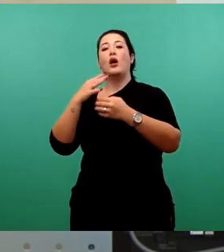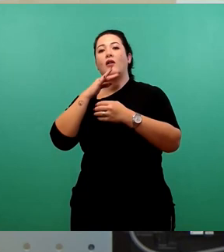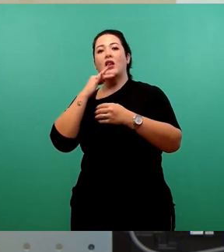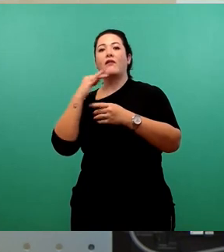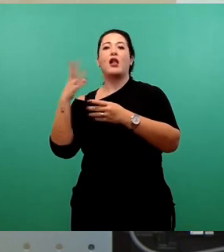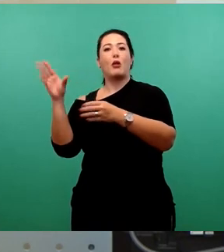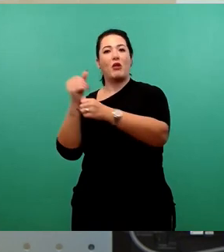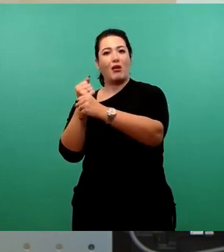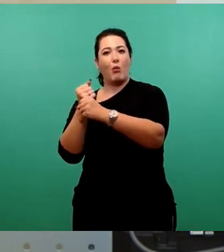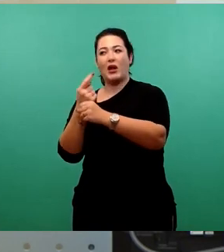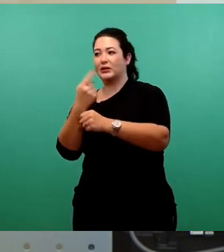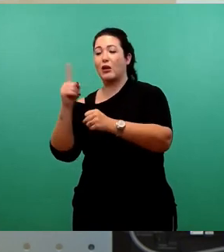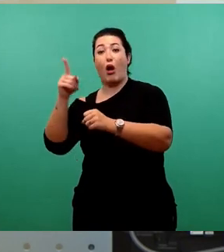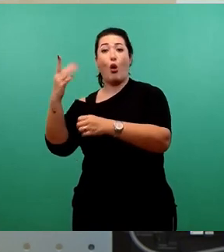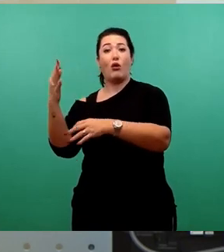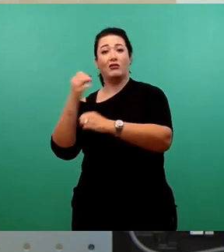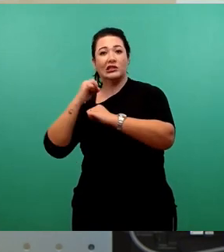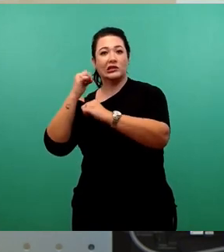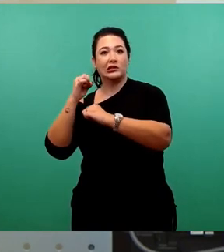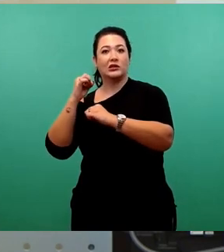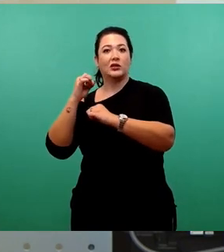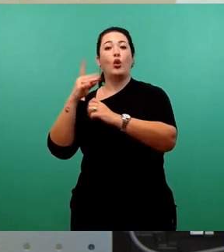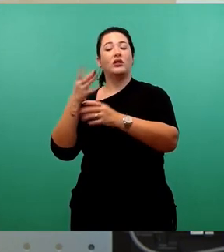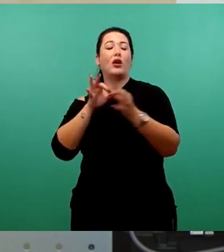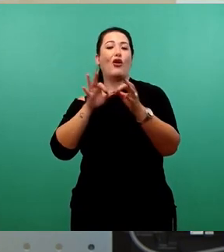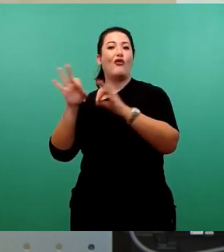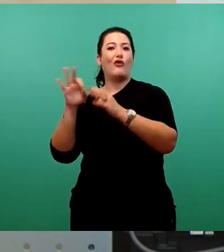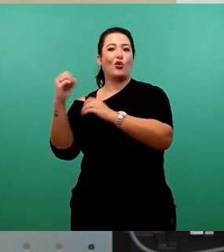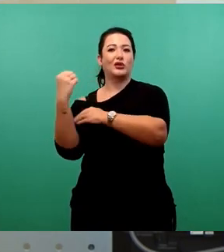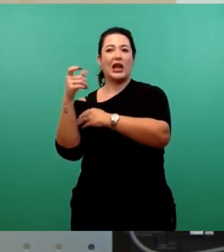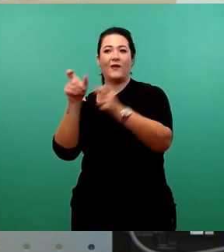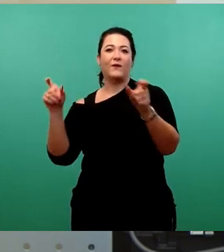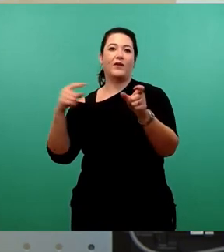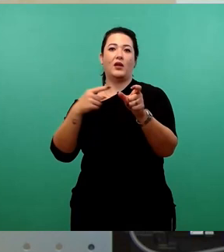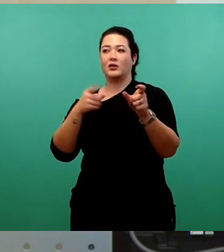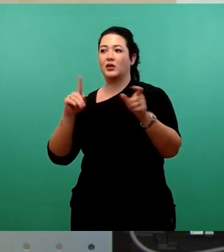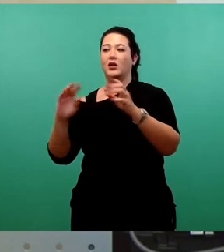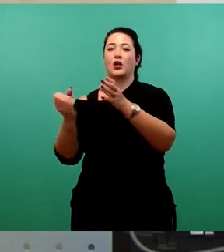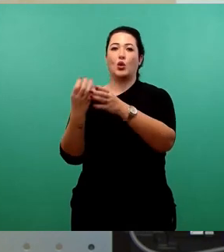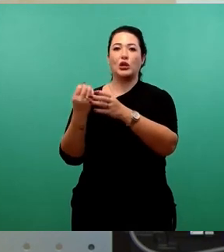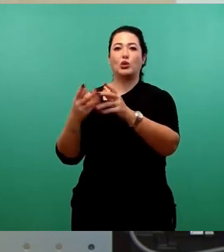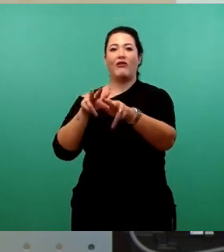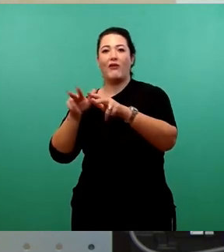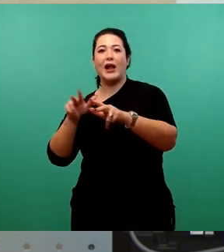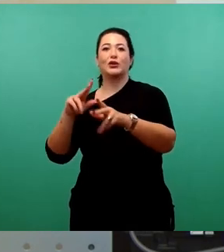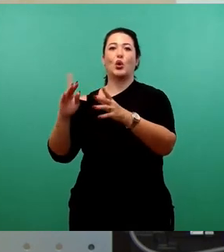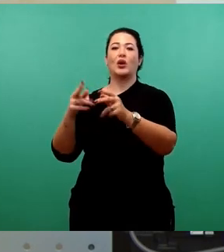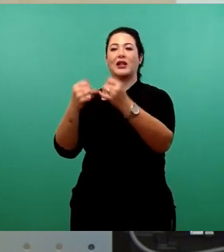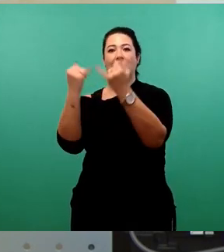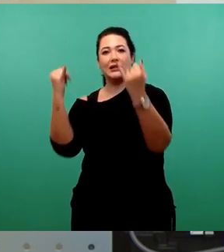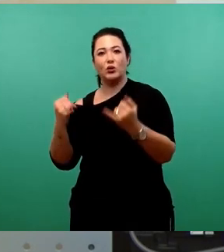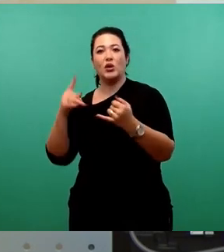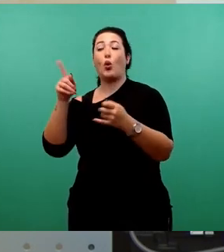vielen, vielen Führungskräften, Mitarbeiterinnen und Mitarbeitern in der Kulturverwaltung, in den Kulturinstitutionen und auch in den städtischen